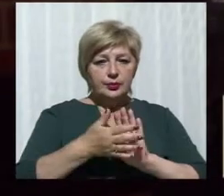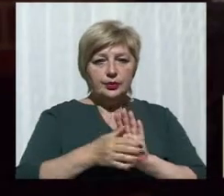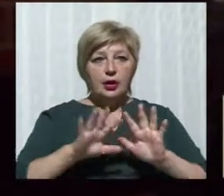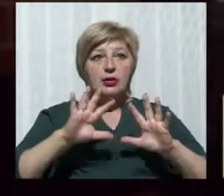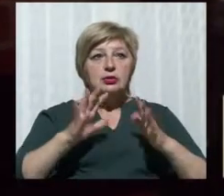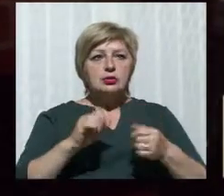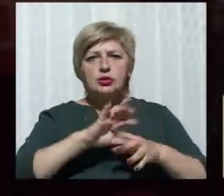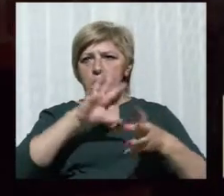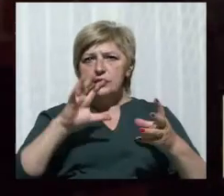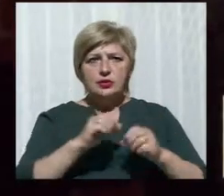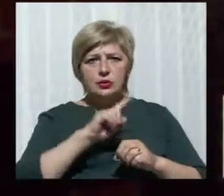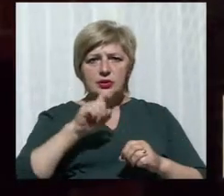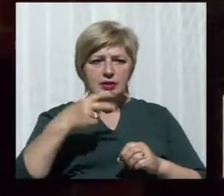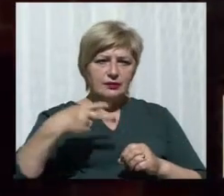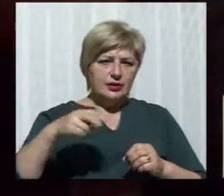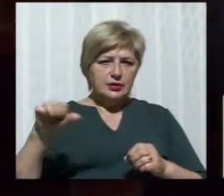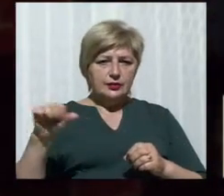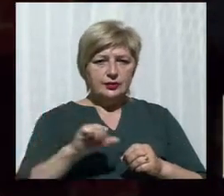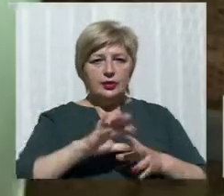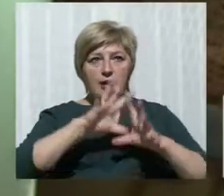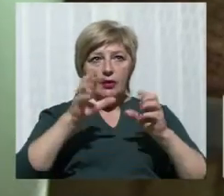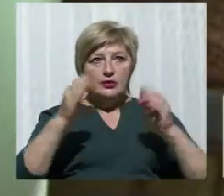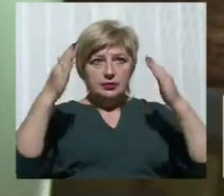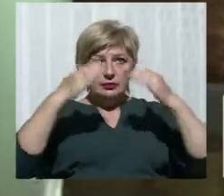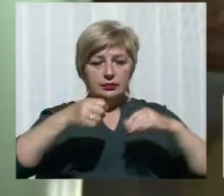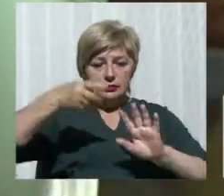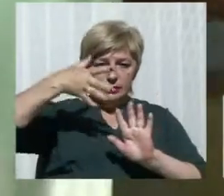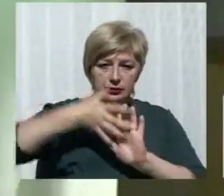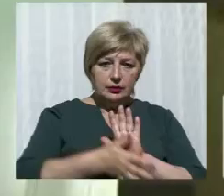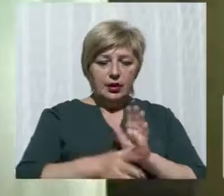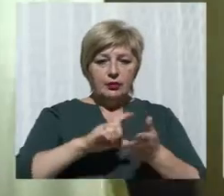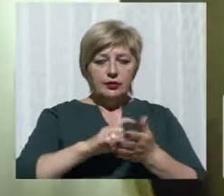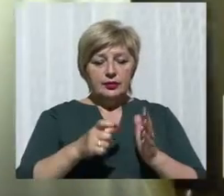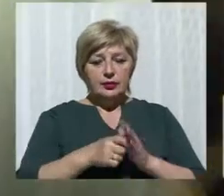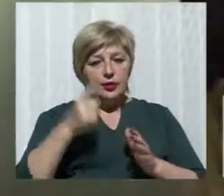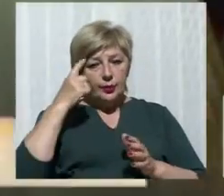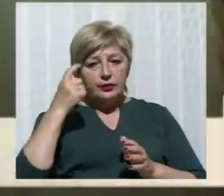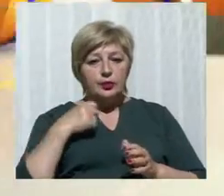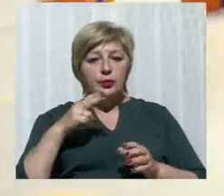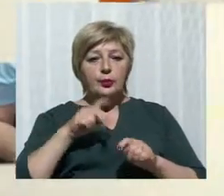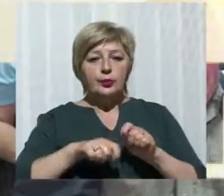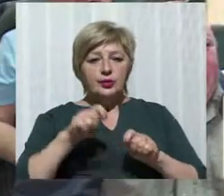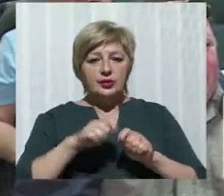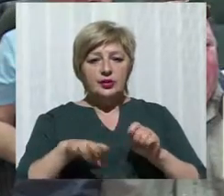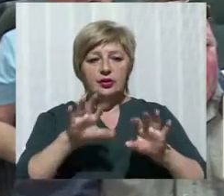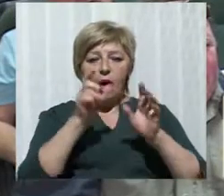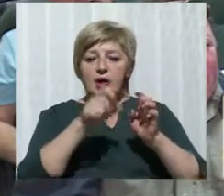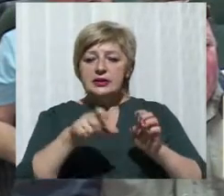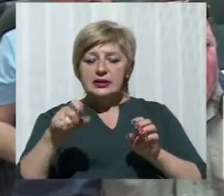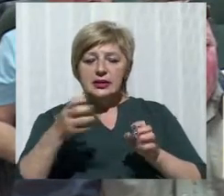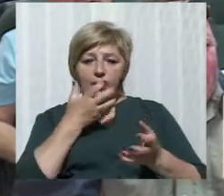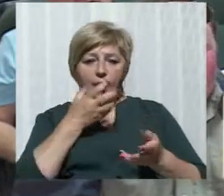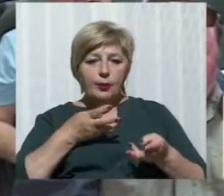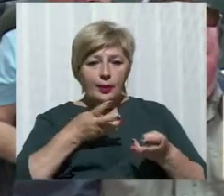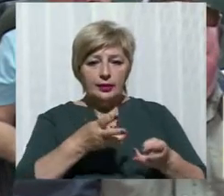стелею вода збиралась. Потім усе потрапило у кімнату. Повідомлення про перевірку системи опалення не було. У міськраді пройшли